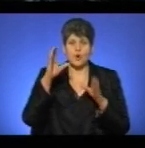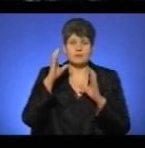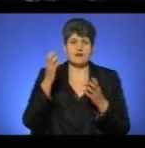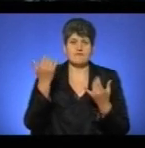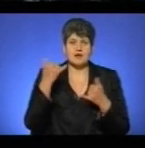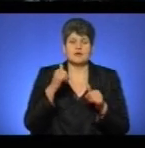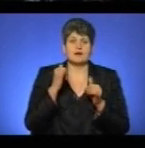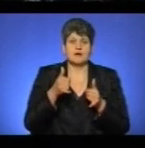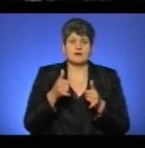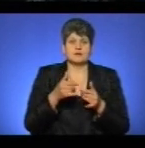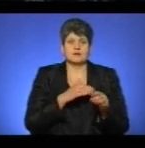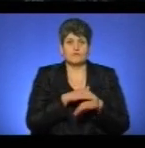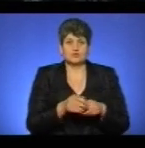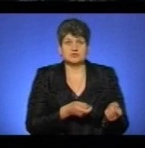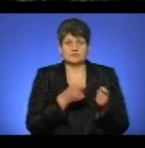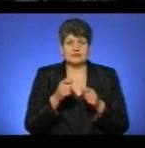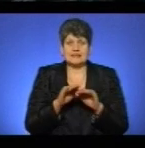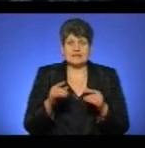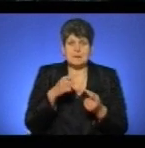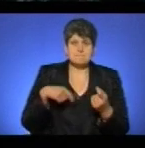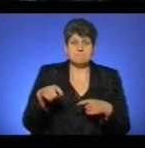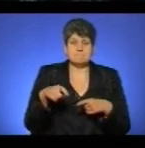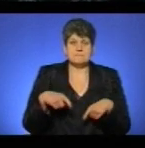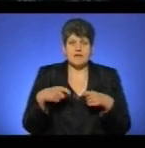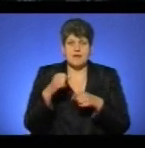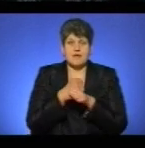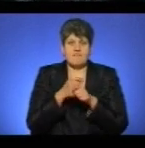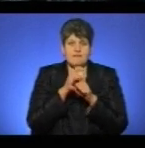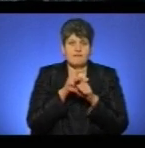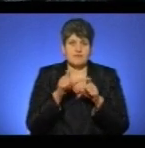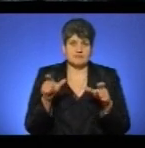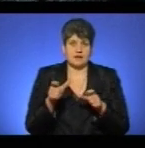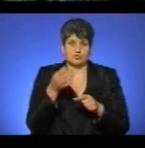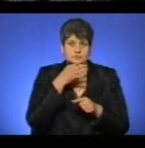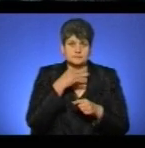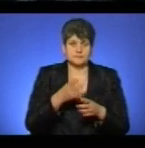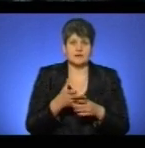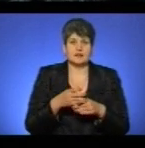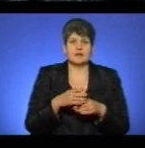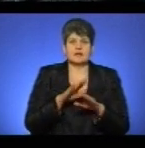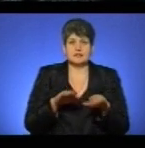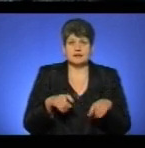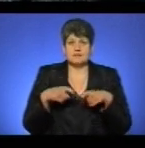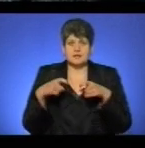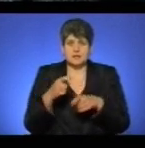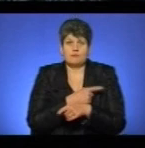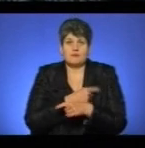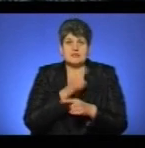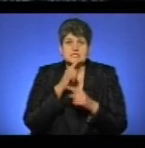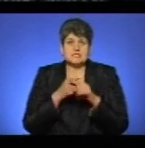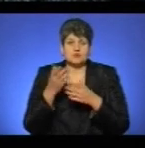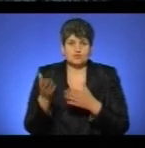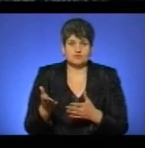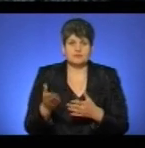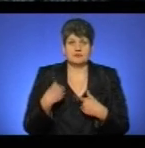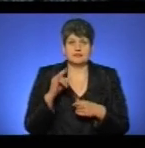виносили. Діти бігали в аптеку по ліки. Діти бігали в геріатричний центр по медсестру. Мені